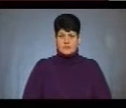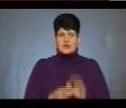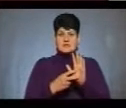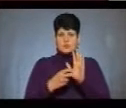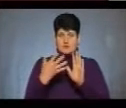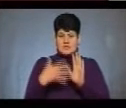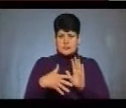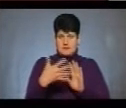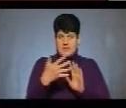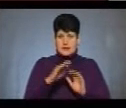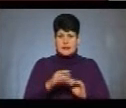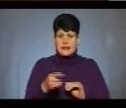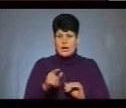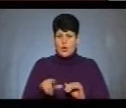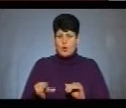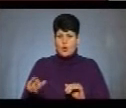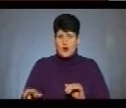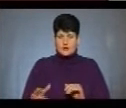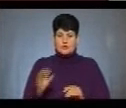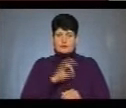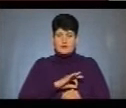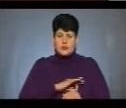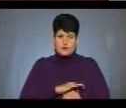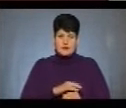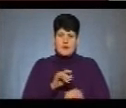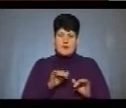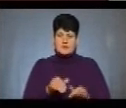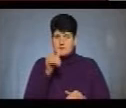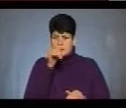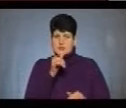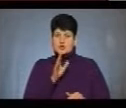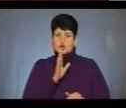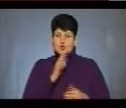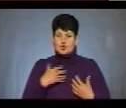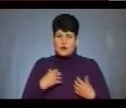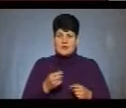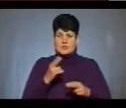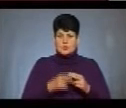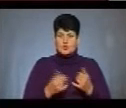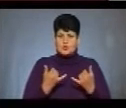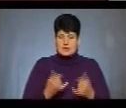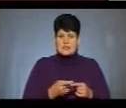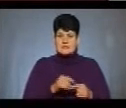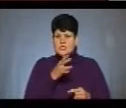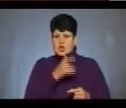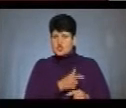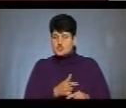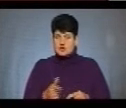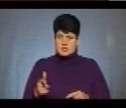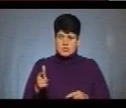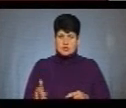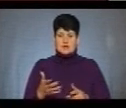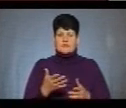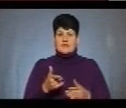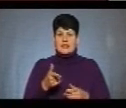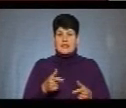755 тернополянок скористалися акцією «Місяць жіночого здоров'я», яка завершилася сьогодні. За цей час, за умовами акції, у